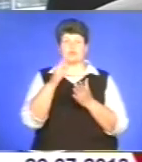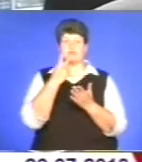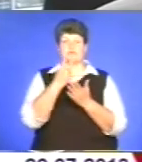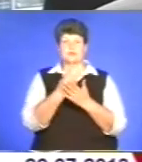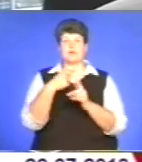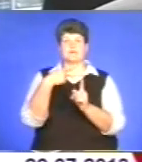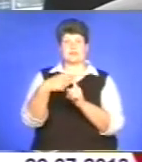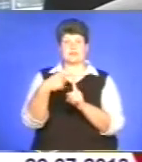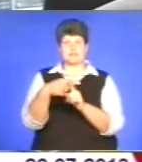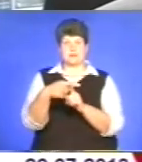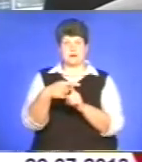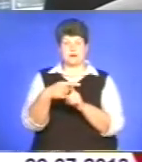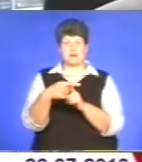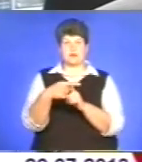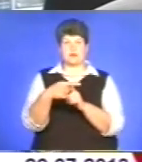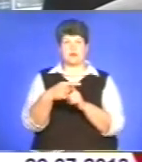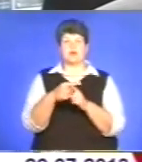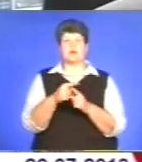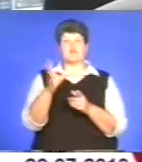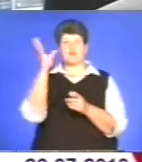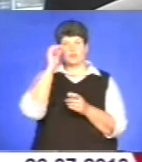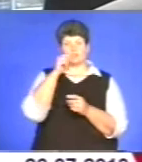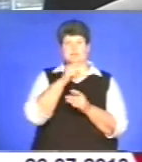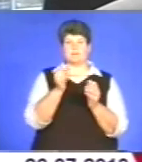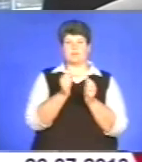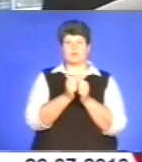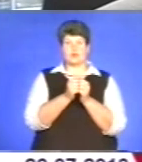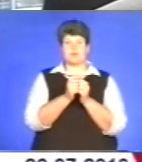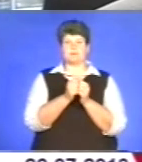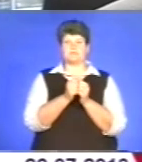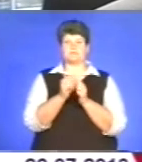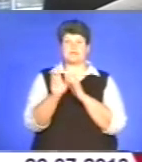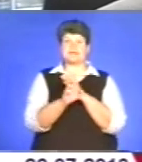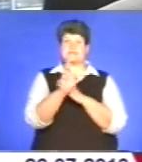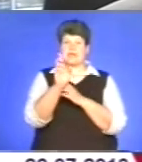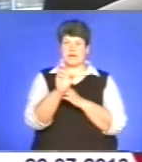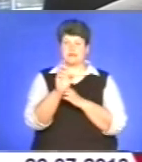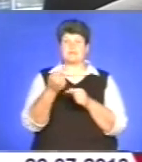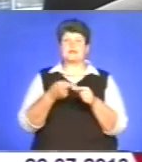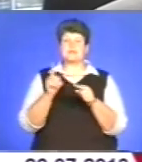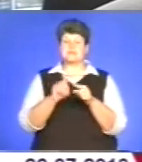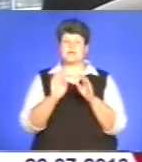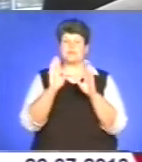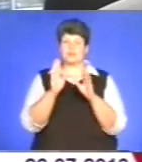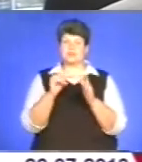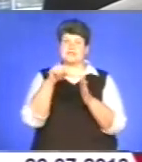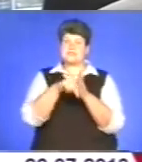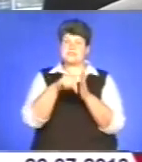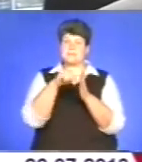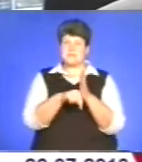христа. Враховуючи, що поряд є культова споруда, то він буде мати дуже, скажімо так, зміст